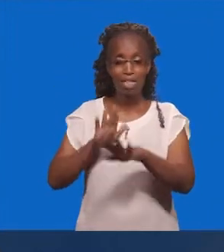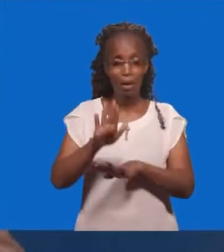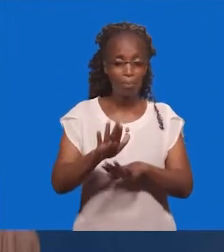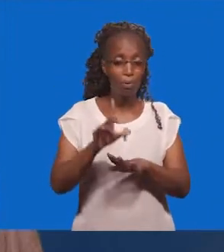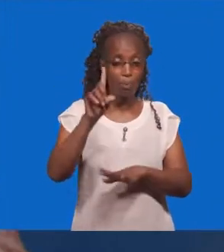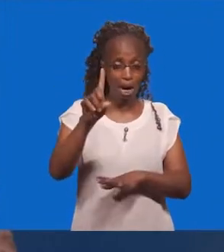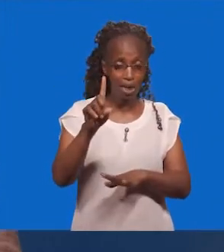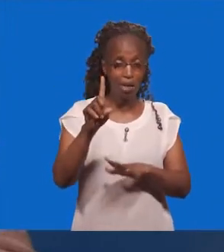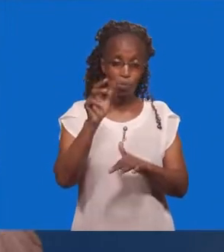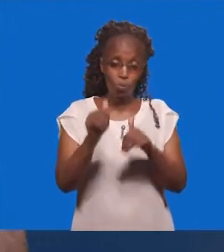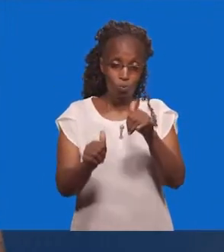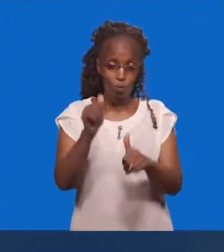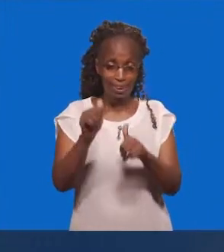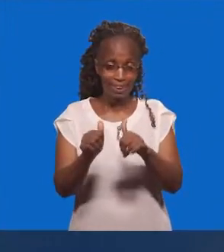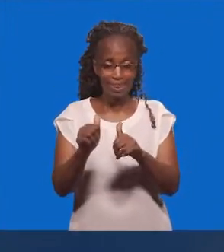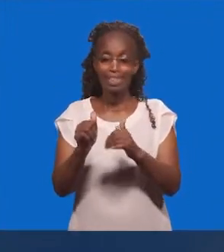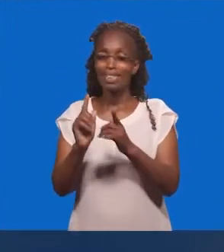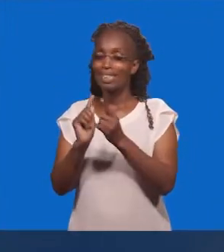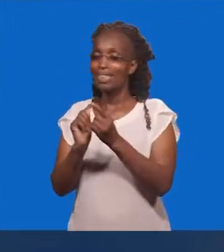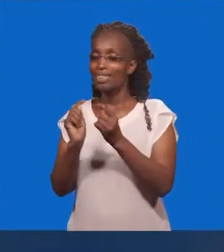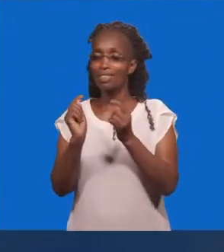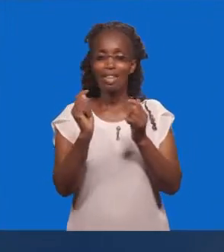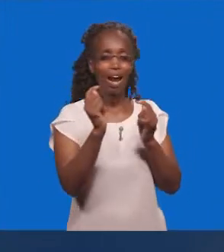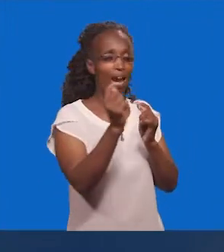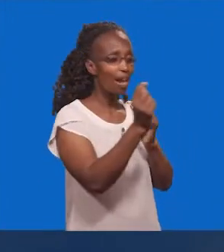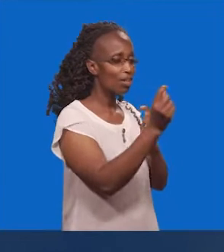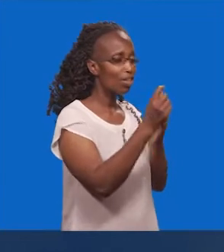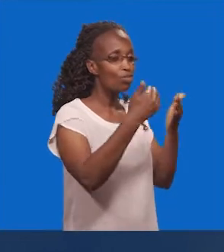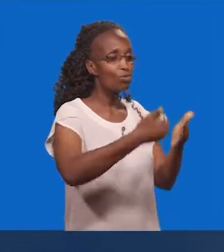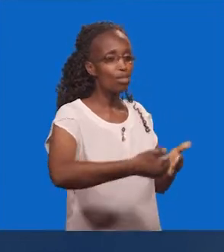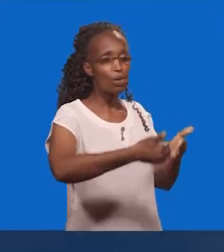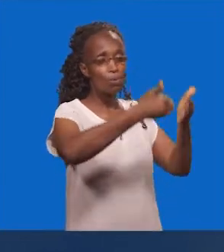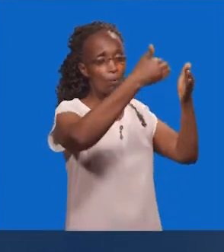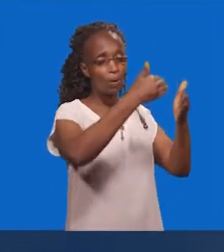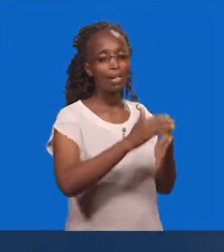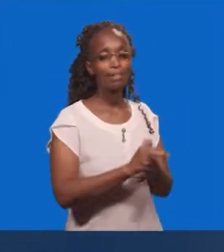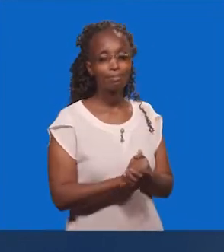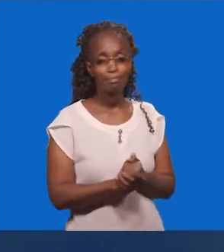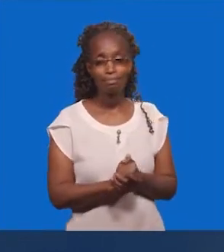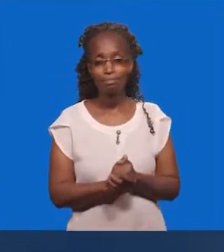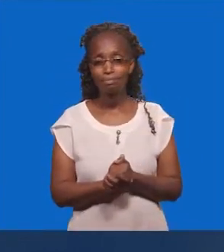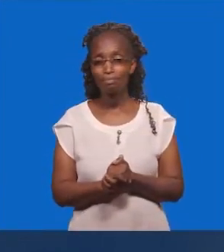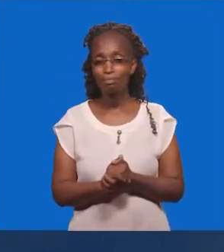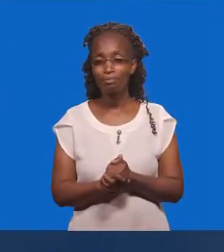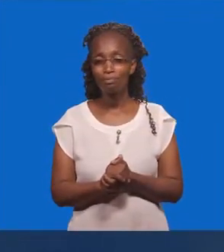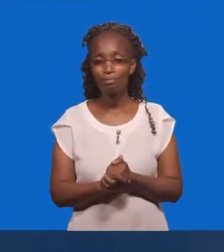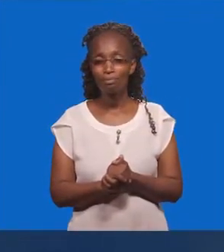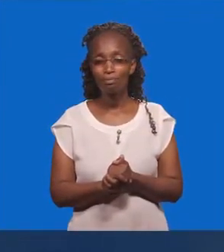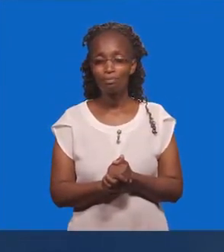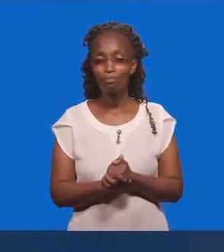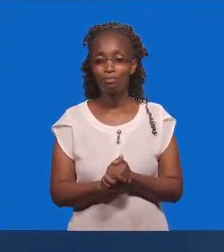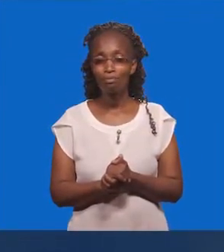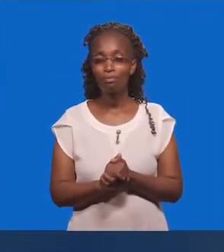Hakaweza Kungeuza Usawake Hakaweza Kutenzama Ukuta Haka ngeuka Tuko Ukuta